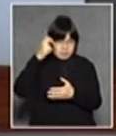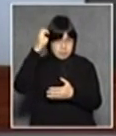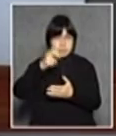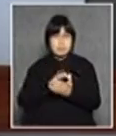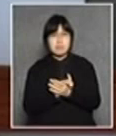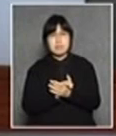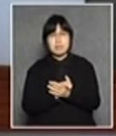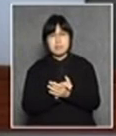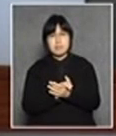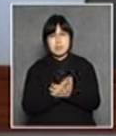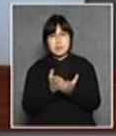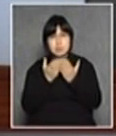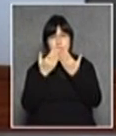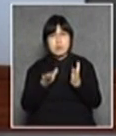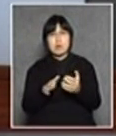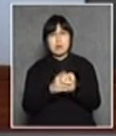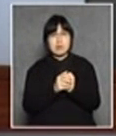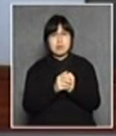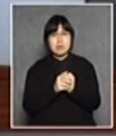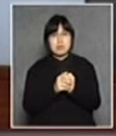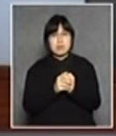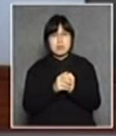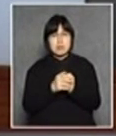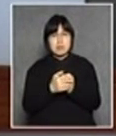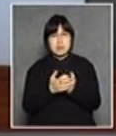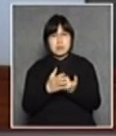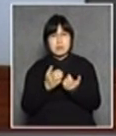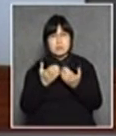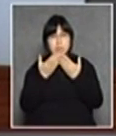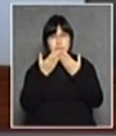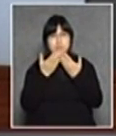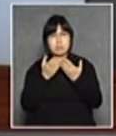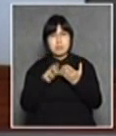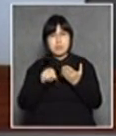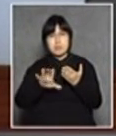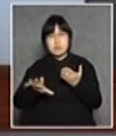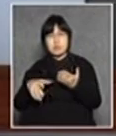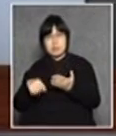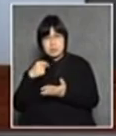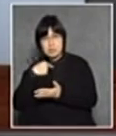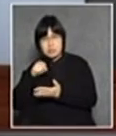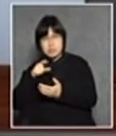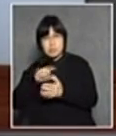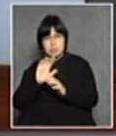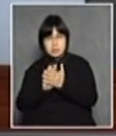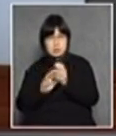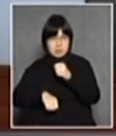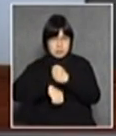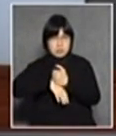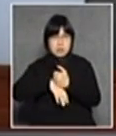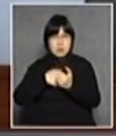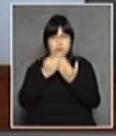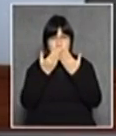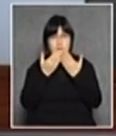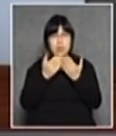那我相信你也讀過那一課書是不是幾何原本就是不用為用縱容所記即不是說你學了